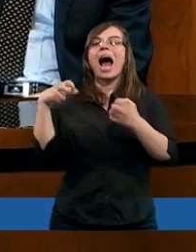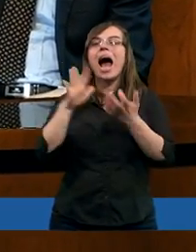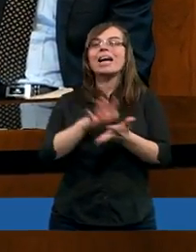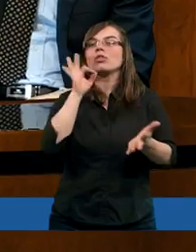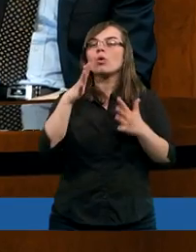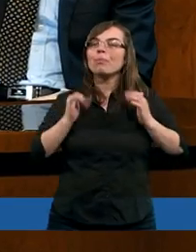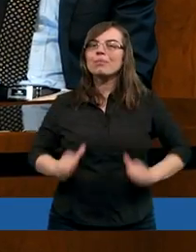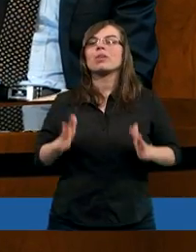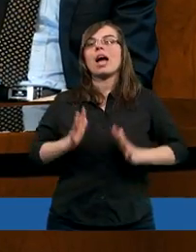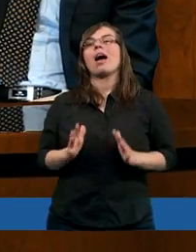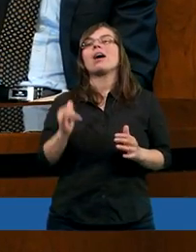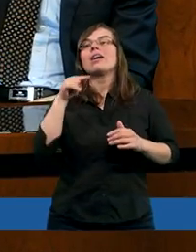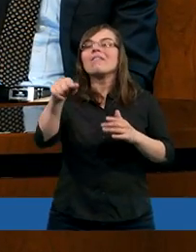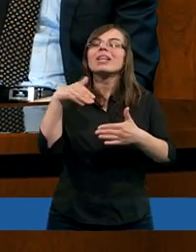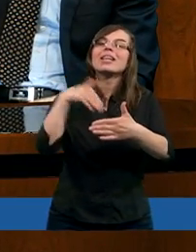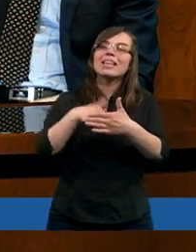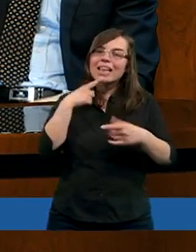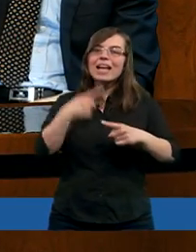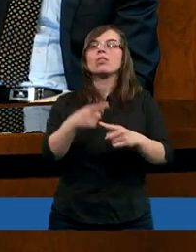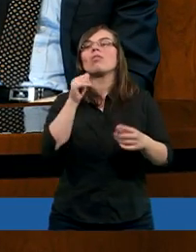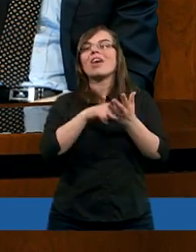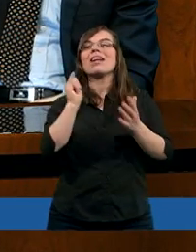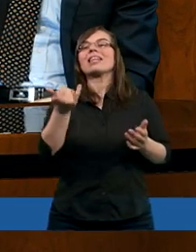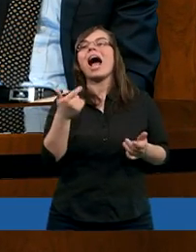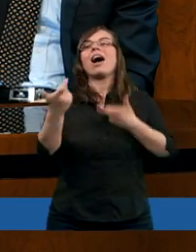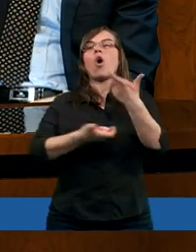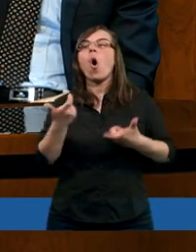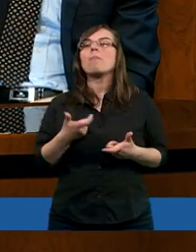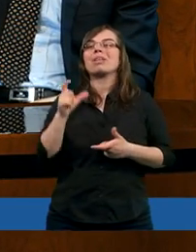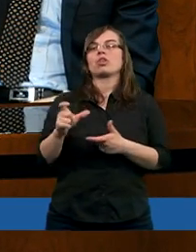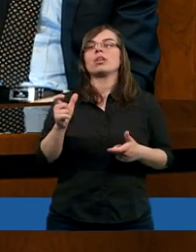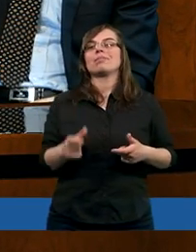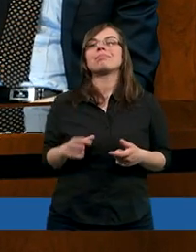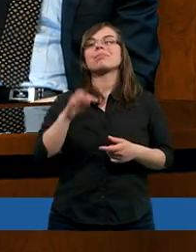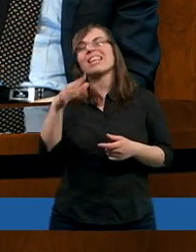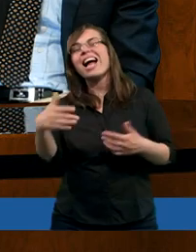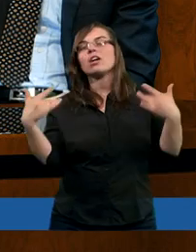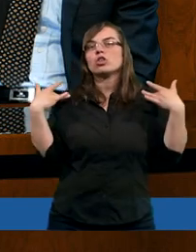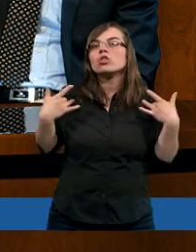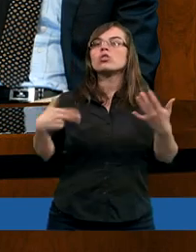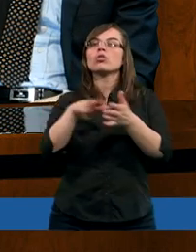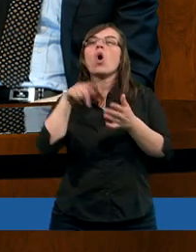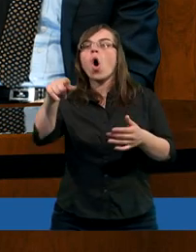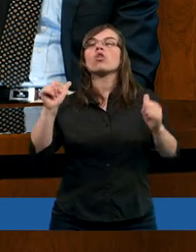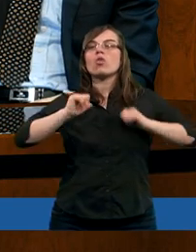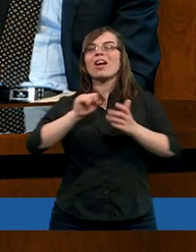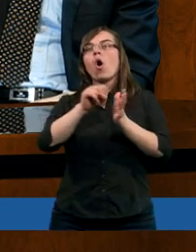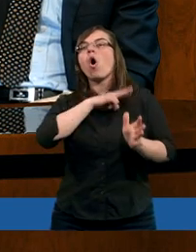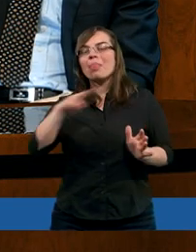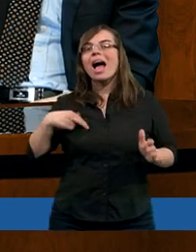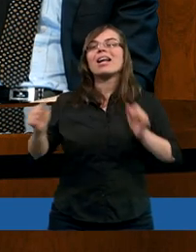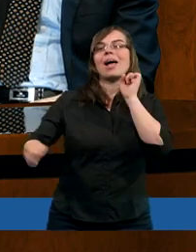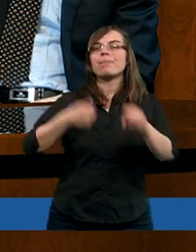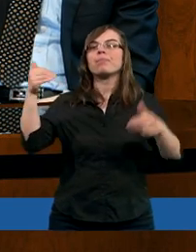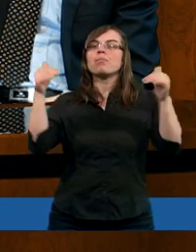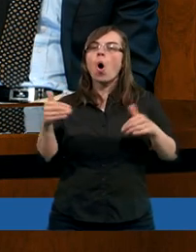i On wtedy decyduje brać nasze miejsce, abyśmy mogli mieć takie życie, które On oczekuje od nas,